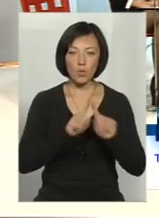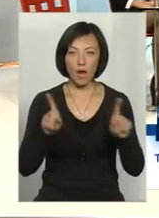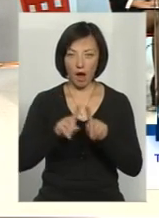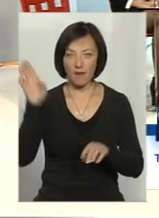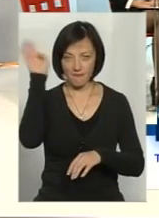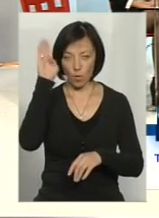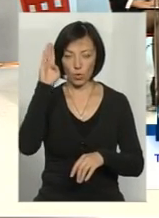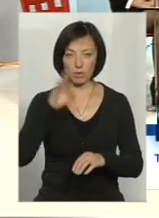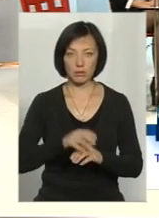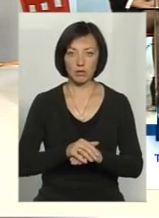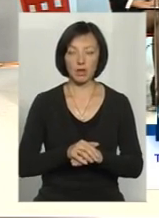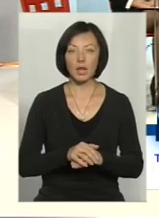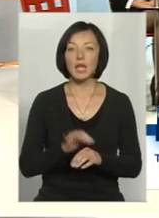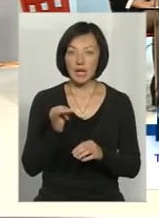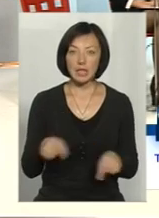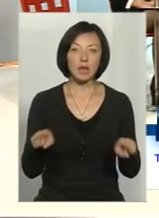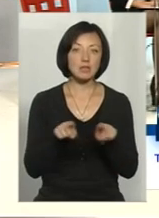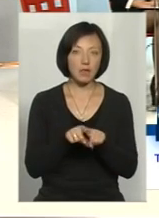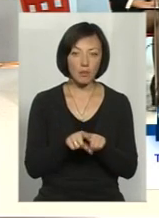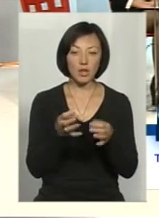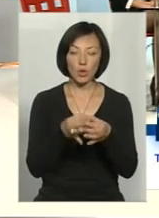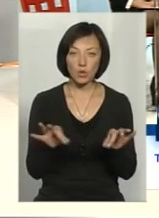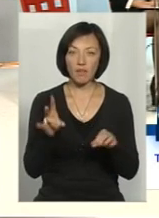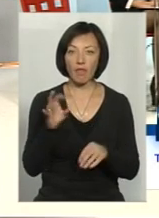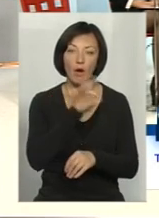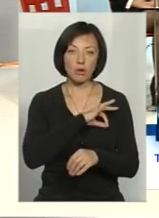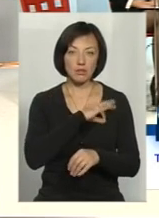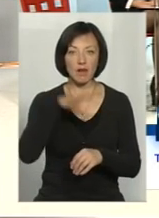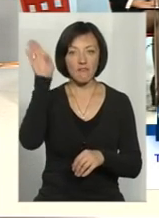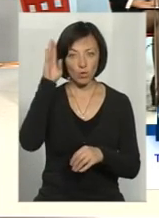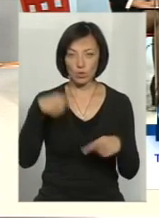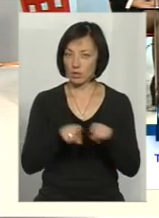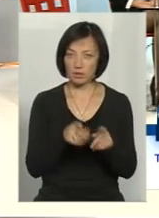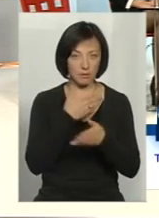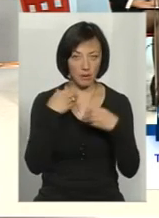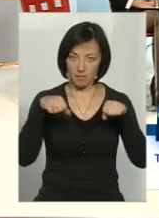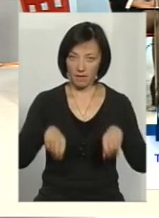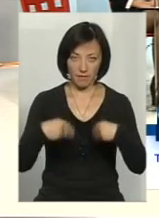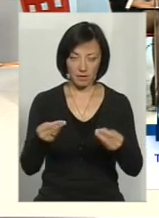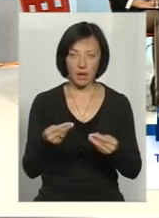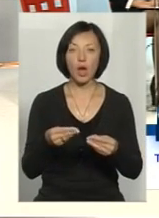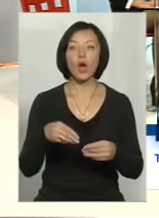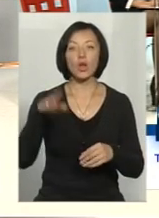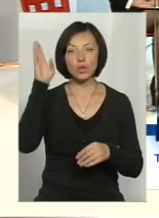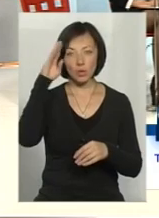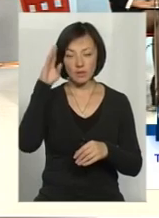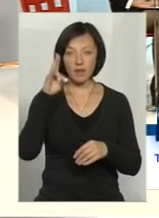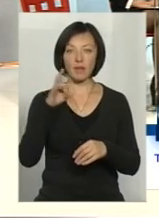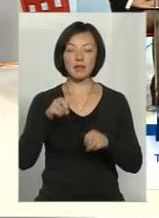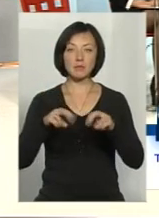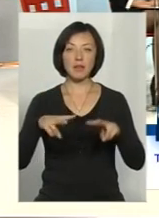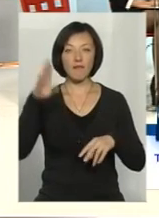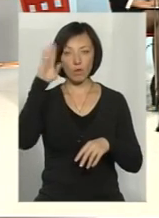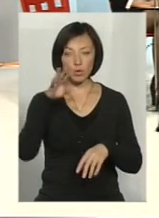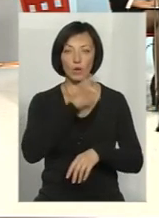води. Тобто і так само на дозволи на користування водою теж не маєте права видавати. Ні, дозволи на спеціальне водокористування